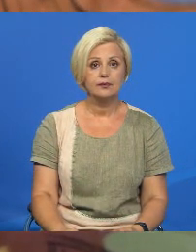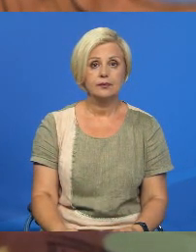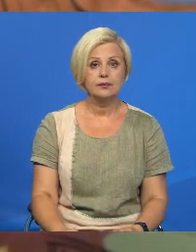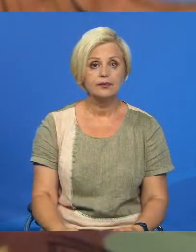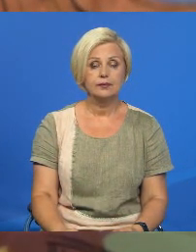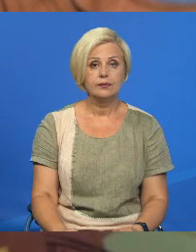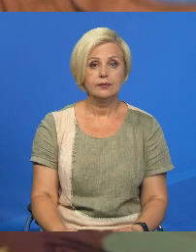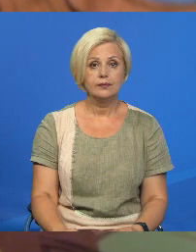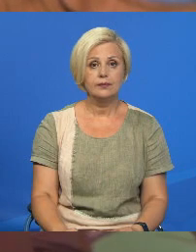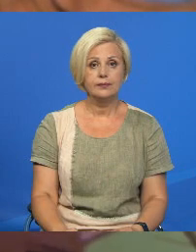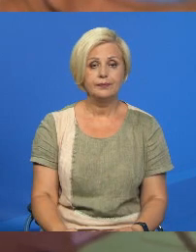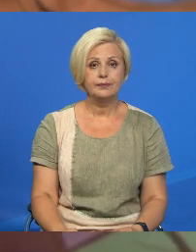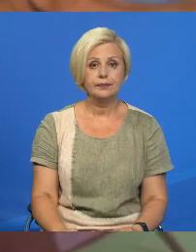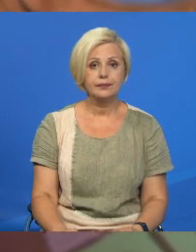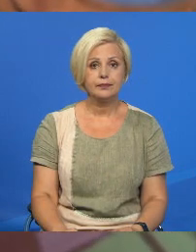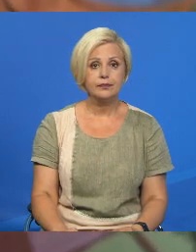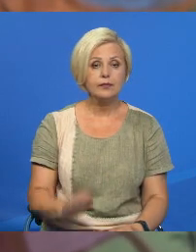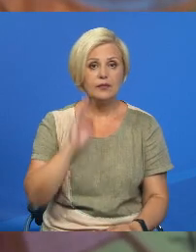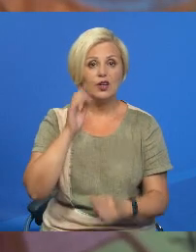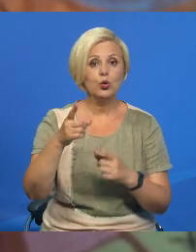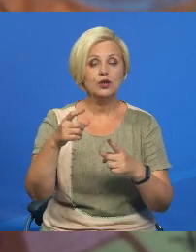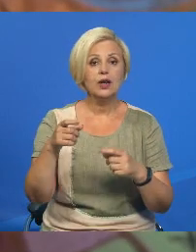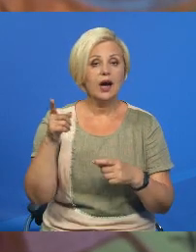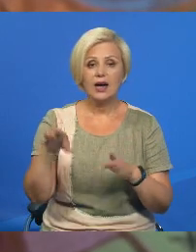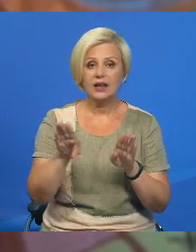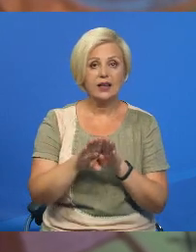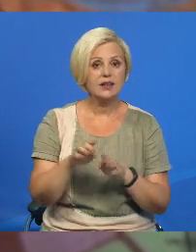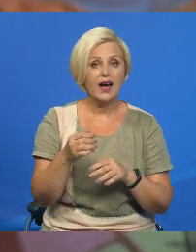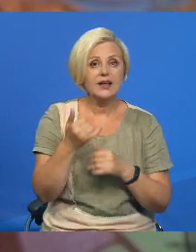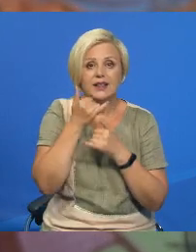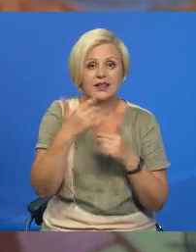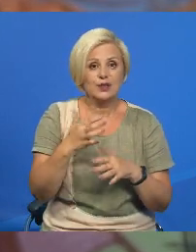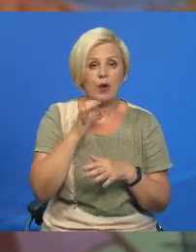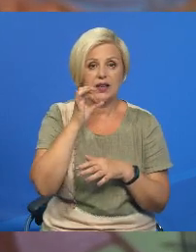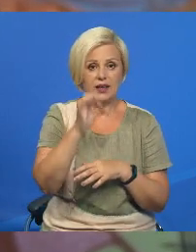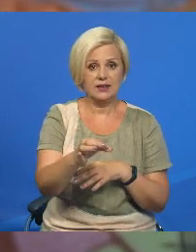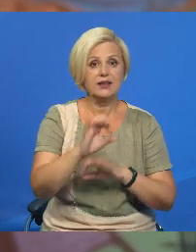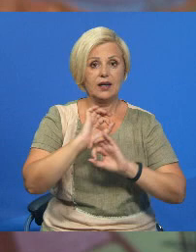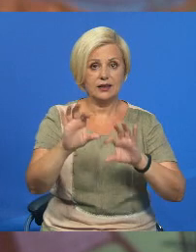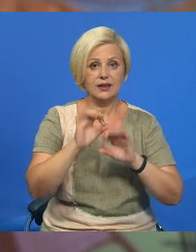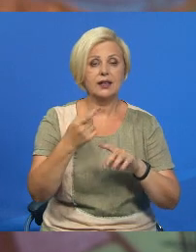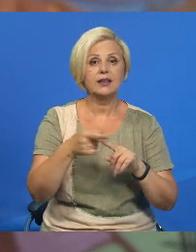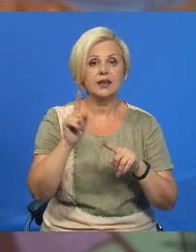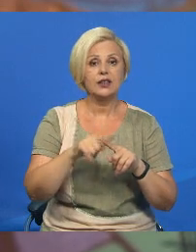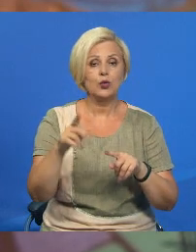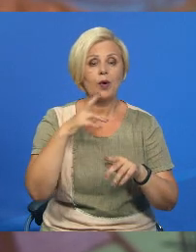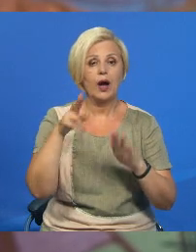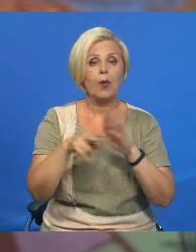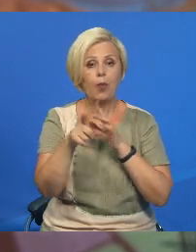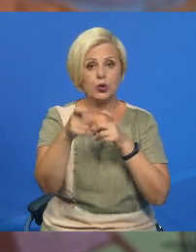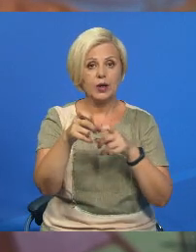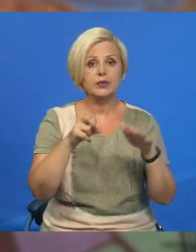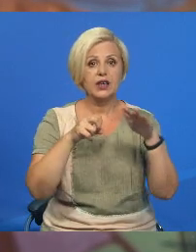Но утром стреляли в соседнем селе. Яна так и не передоле, себе и не сможет поведать про то, как под обстрелами